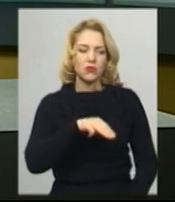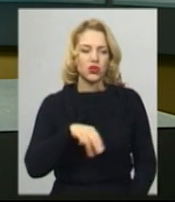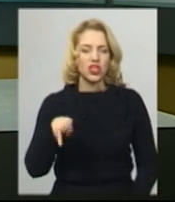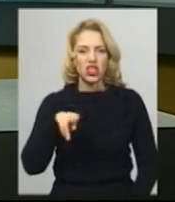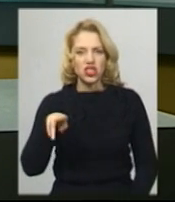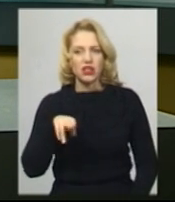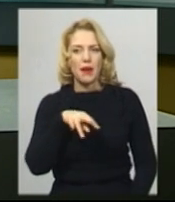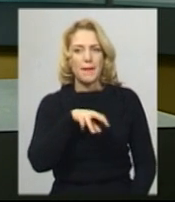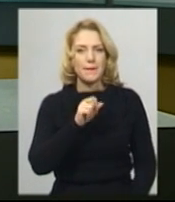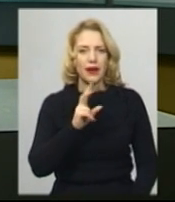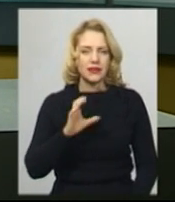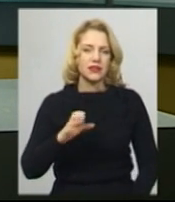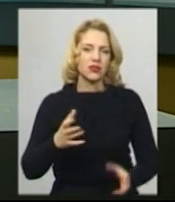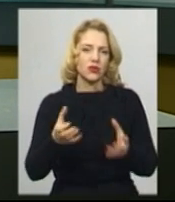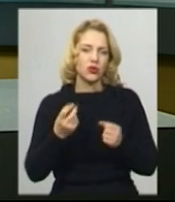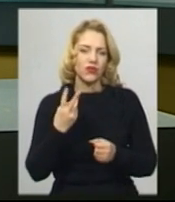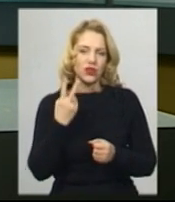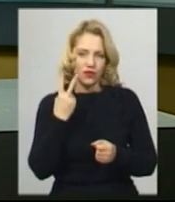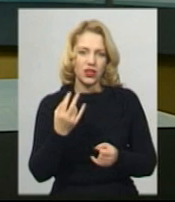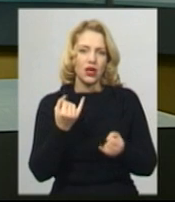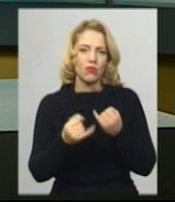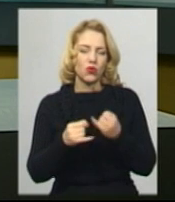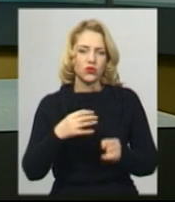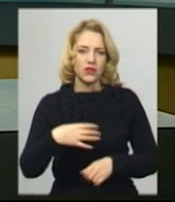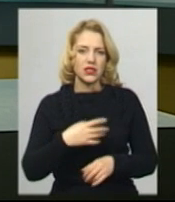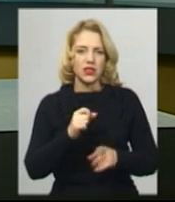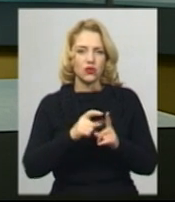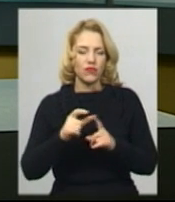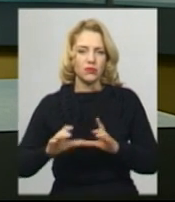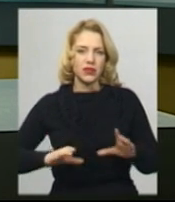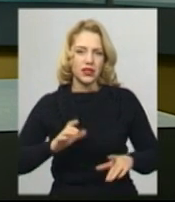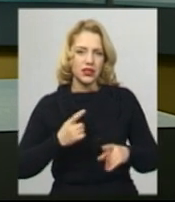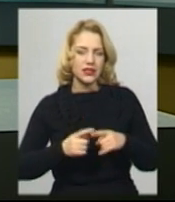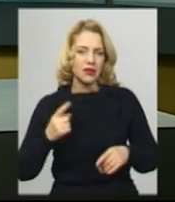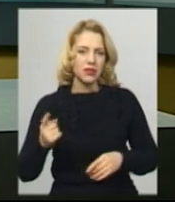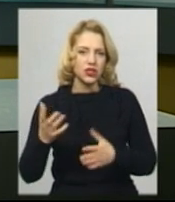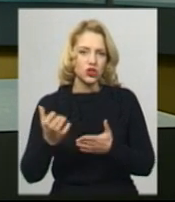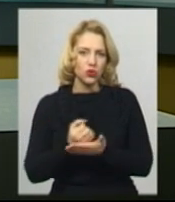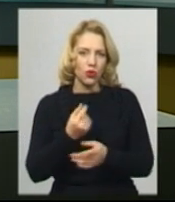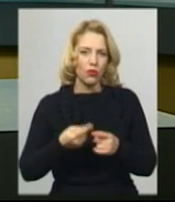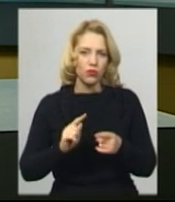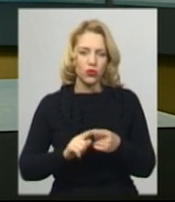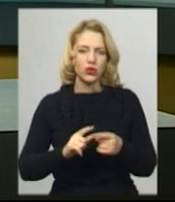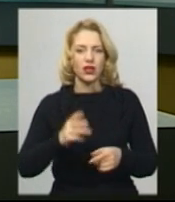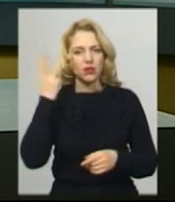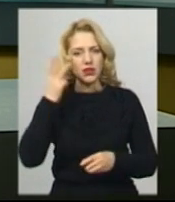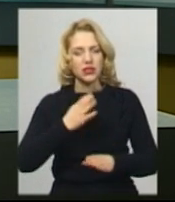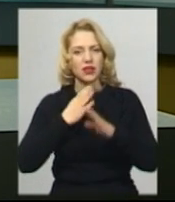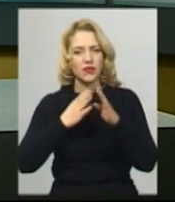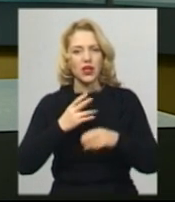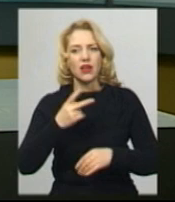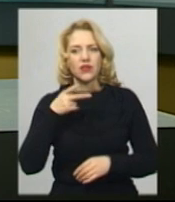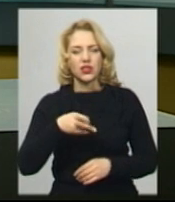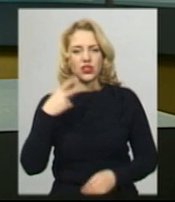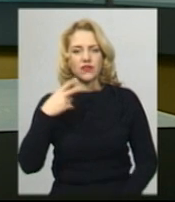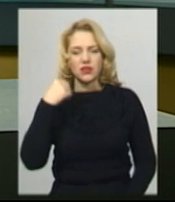і Володимир Макс добули дві бронзові нагороди. За словами тренера, це перші здобутки хмельницьких техвондистів у 2020 році